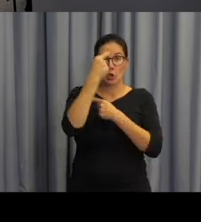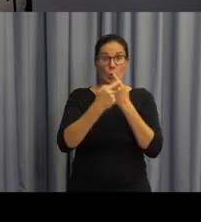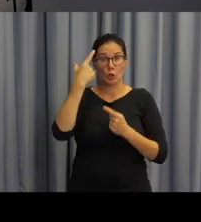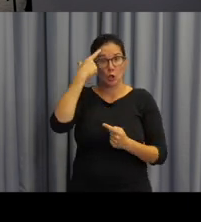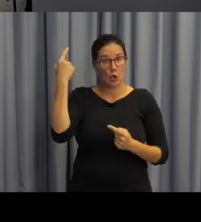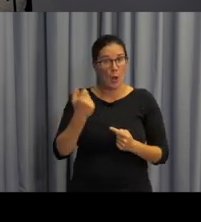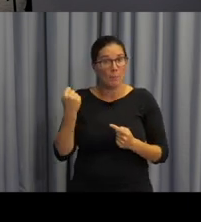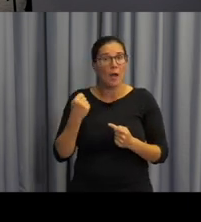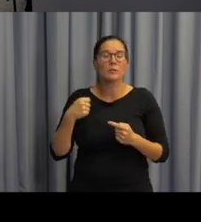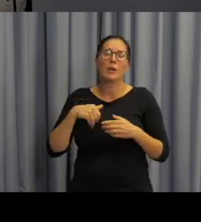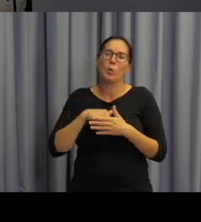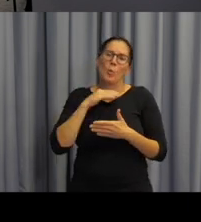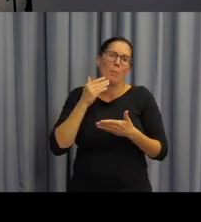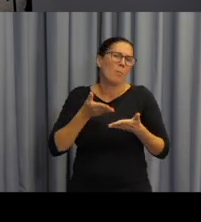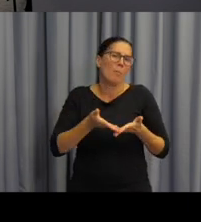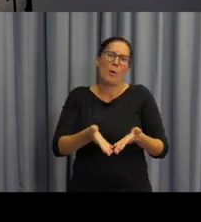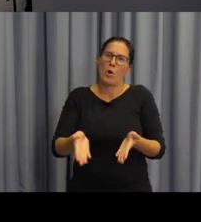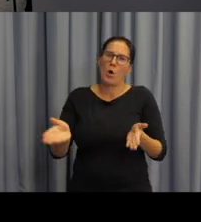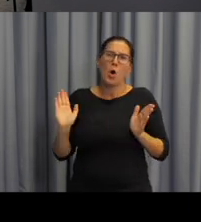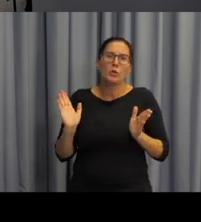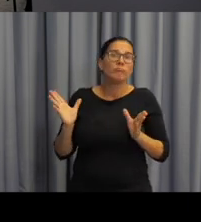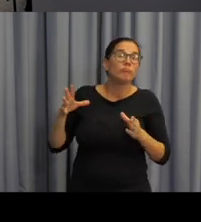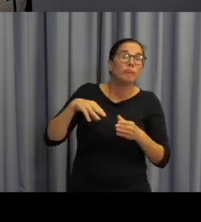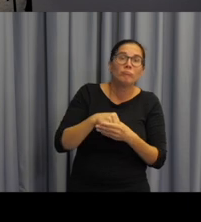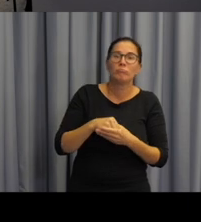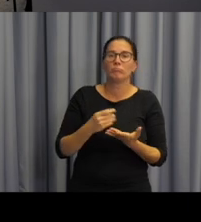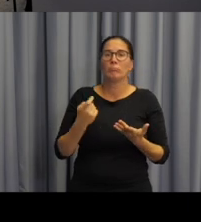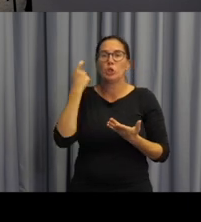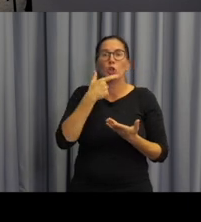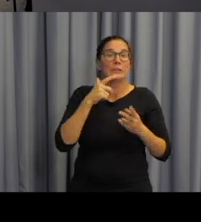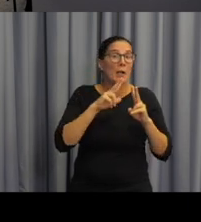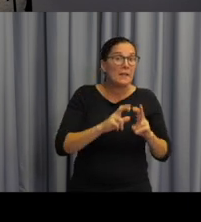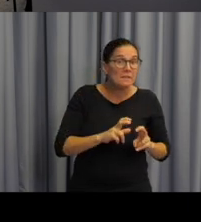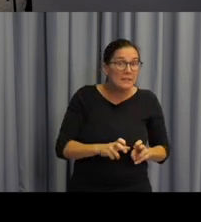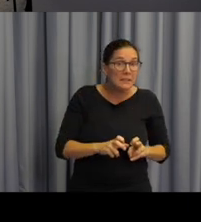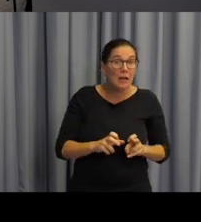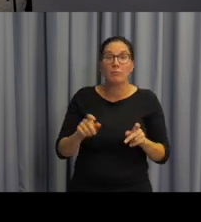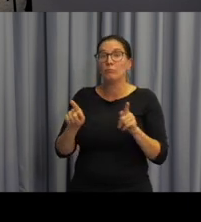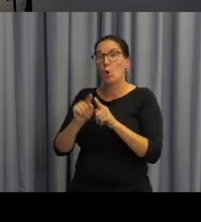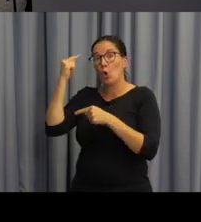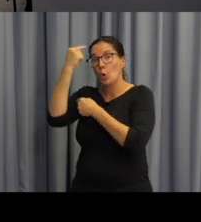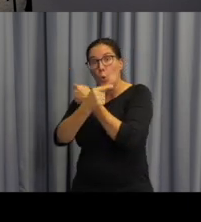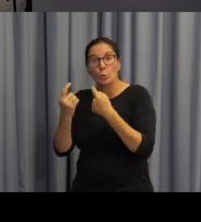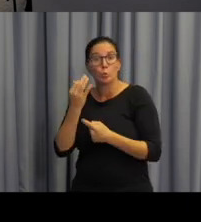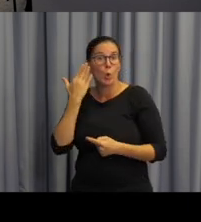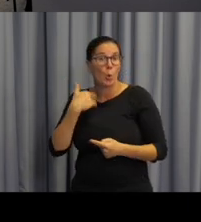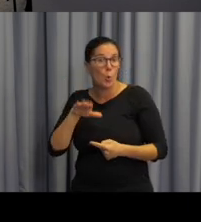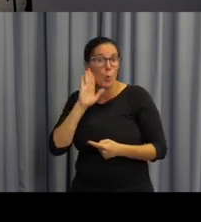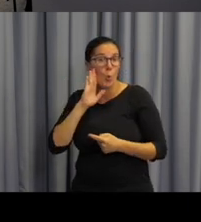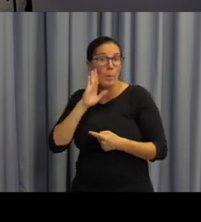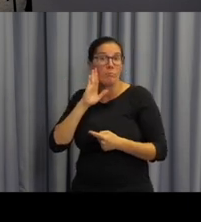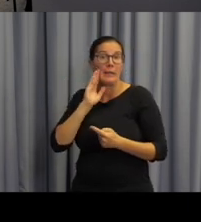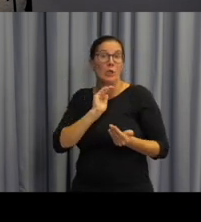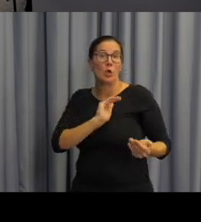jsou velmi obsáhlá záležitost. Vlastně tam patří sociolingvistické a kulturní kompetence. A